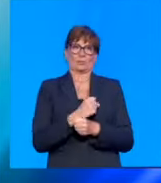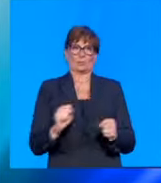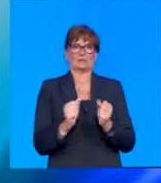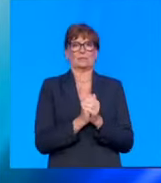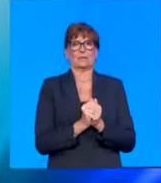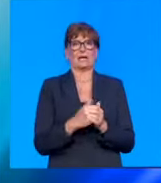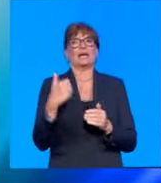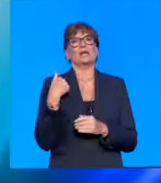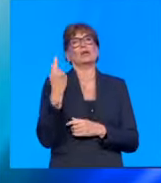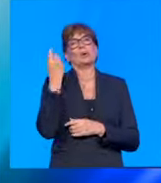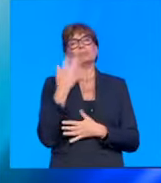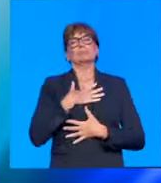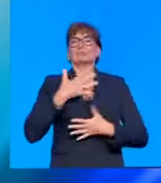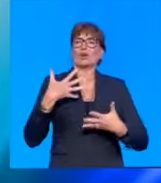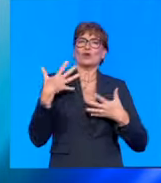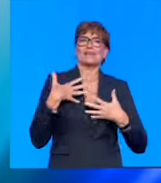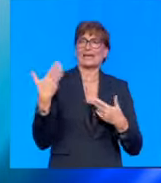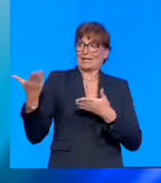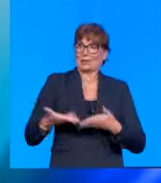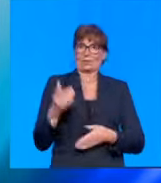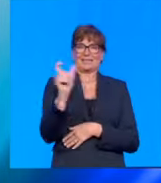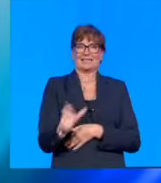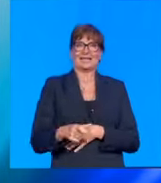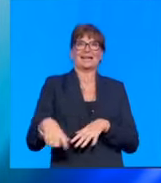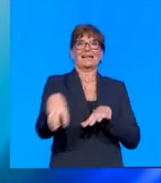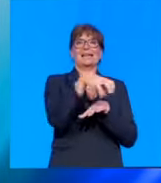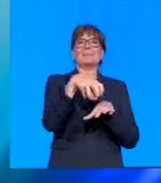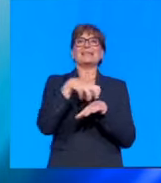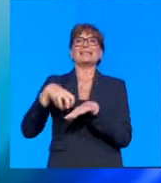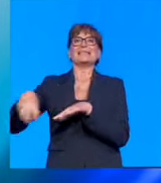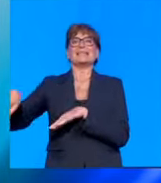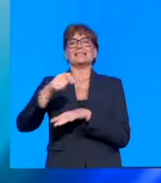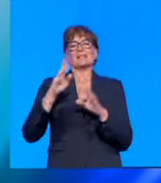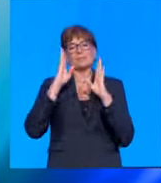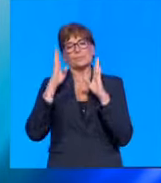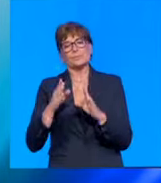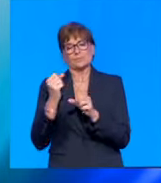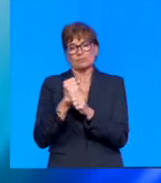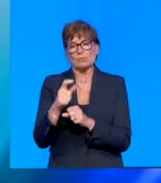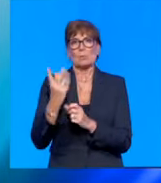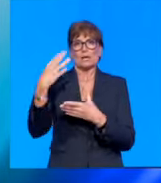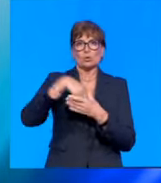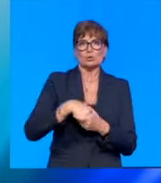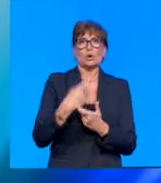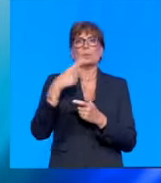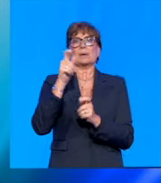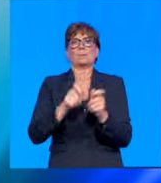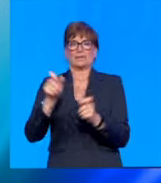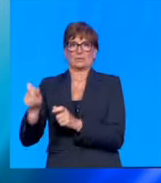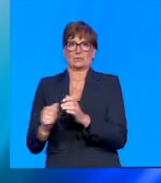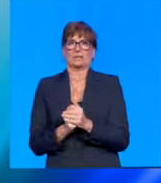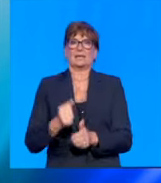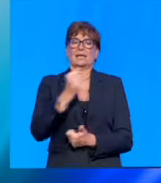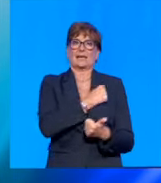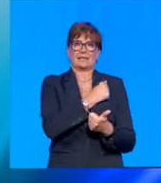particolarmente lieta di accogliere in Italia i ministri che si occupano di inclusione e si occupano di persone. Il Canada,